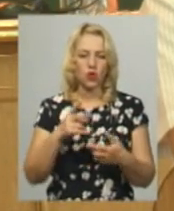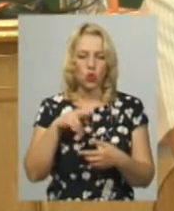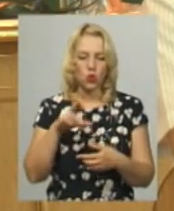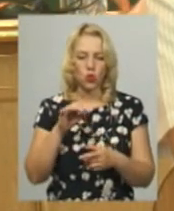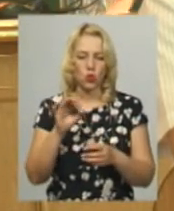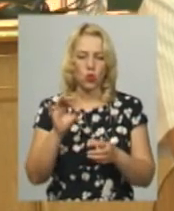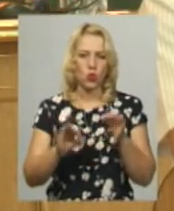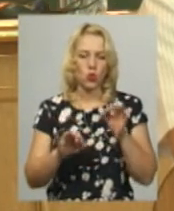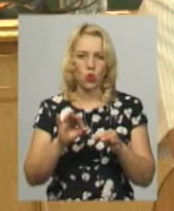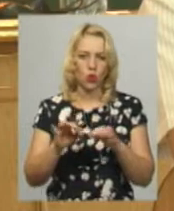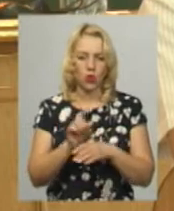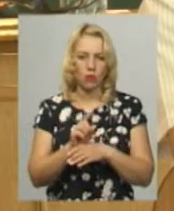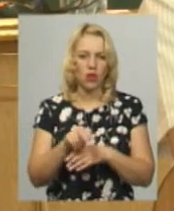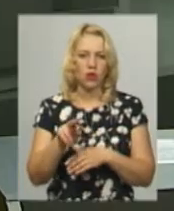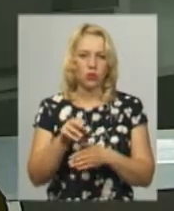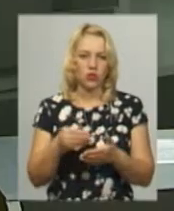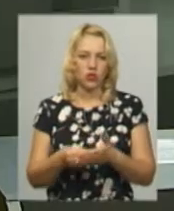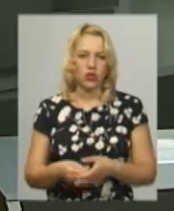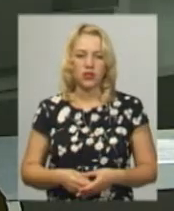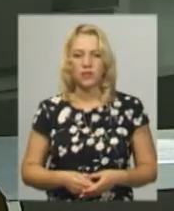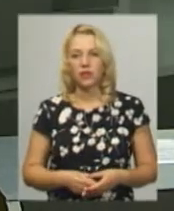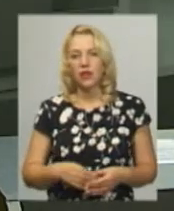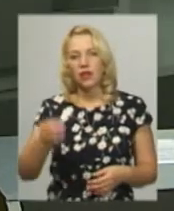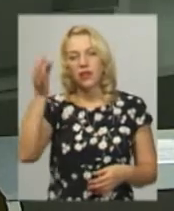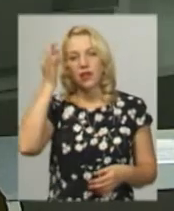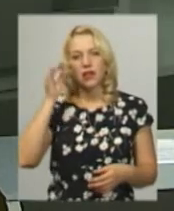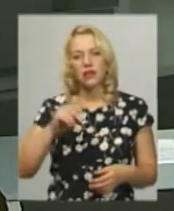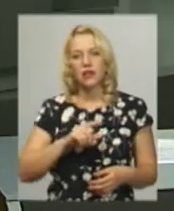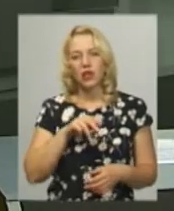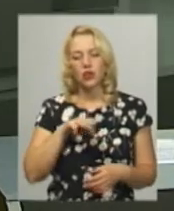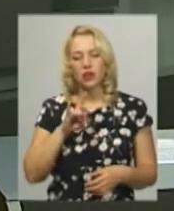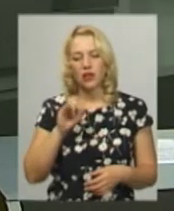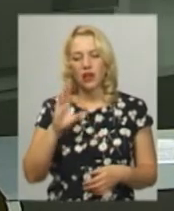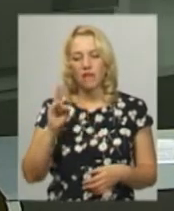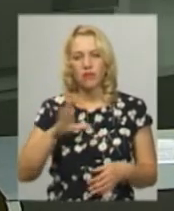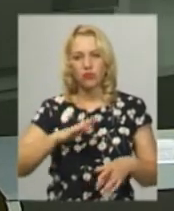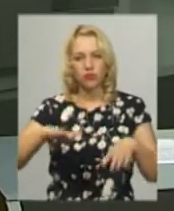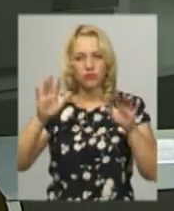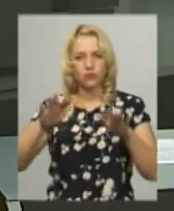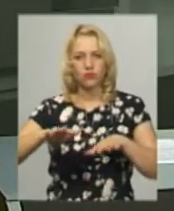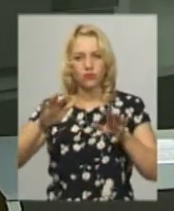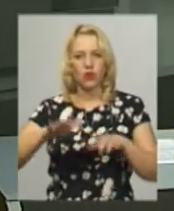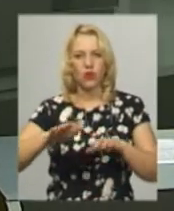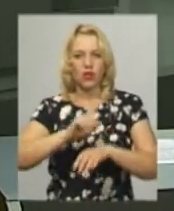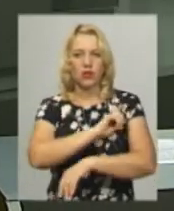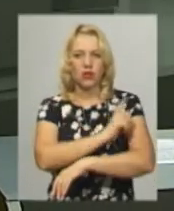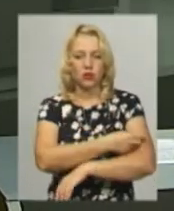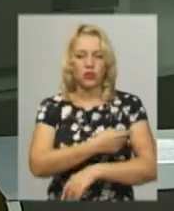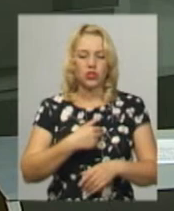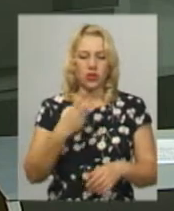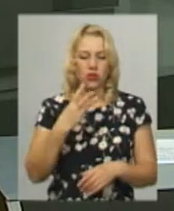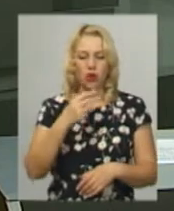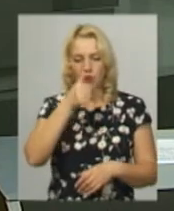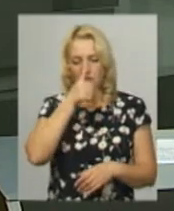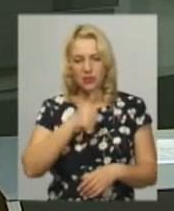від бюджету. Нагадаю, за травень випала трьохмісячна норма дощу, а в окремих місцях за